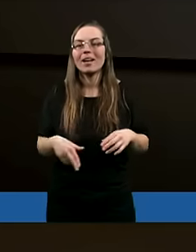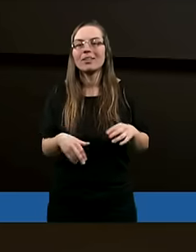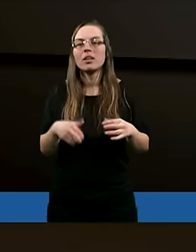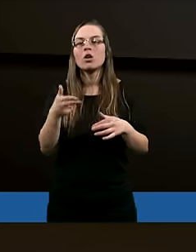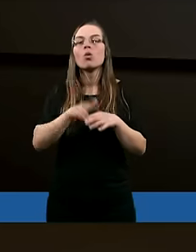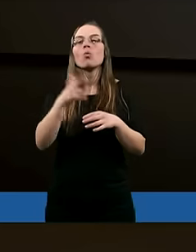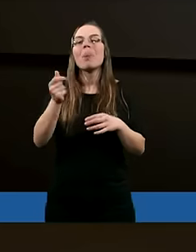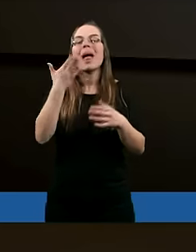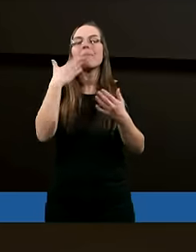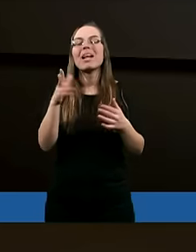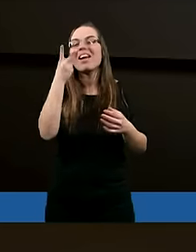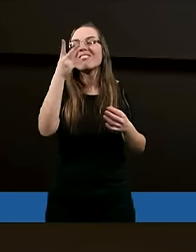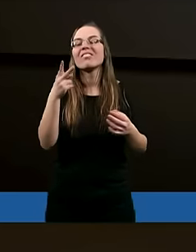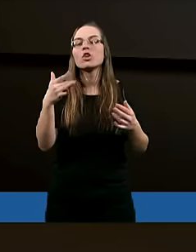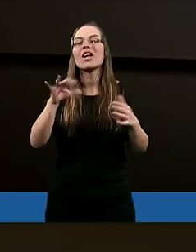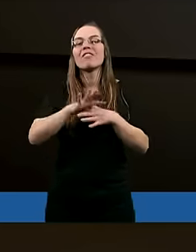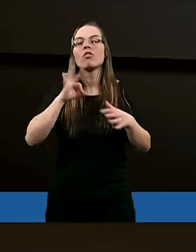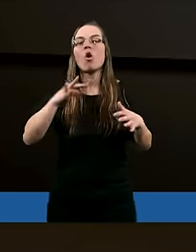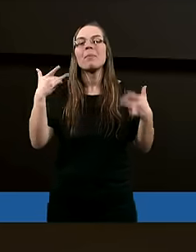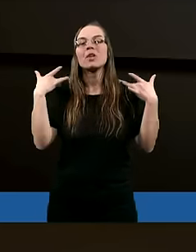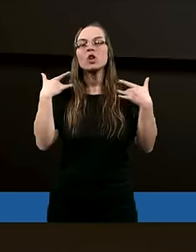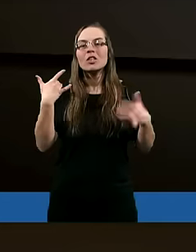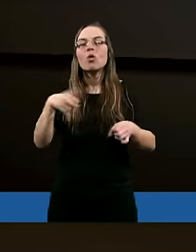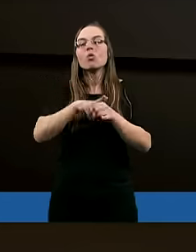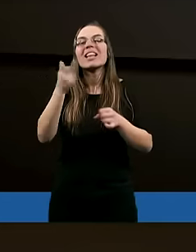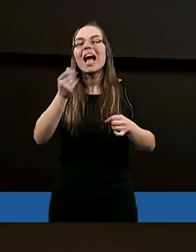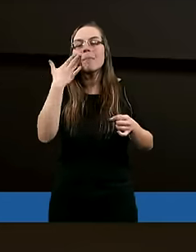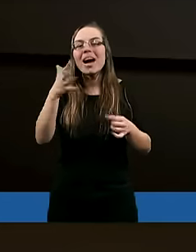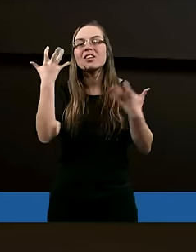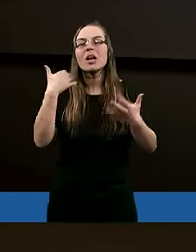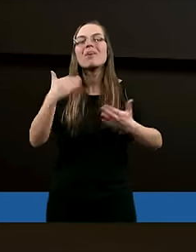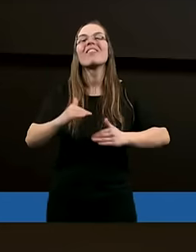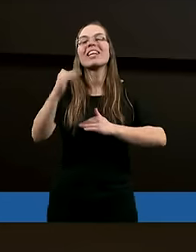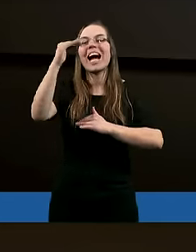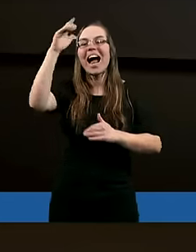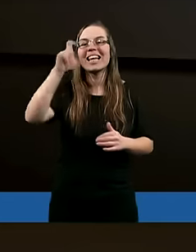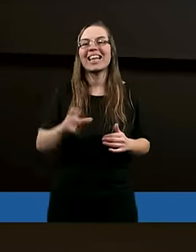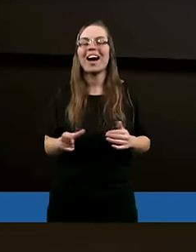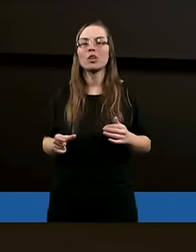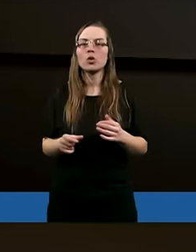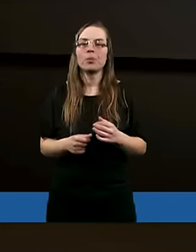Których najmniej widzicie w swoim życiu? Które chcielibyście najbardziej wzrastać?